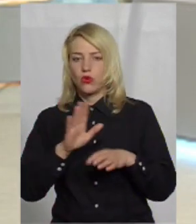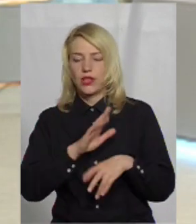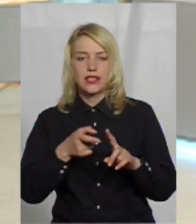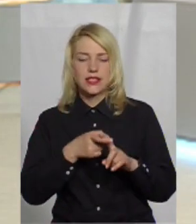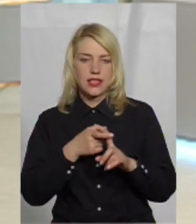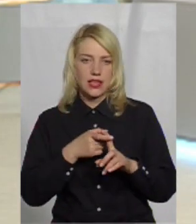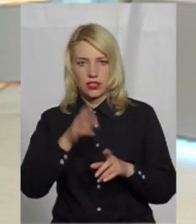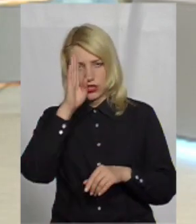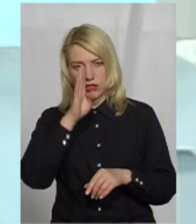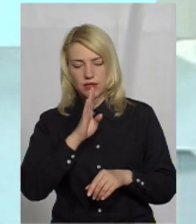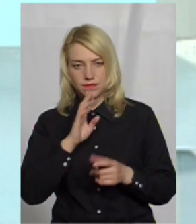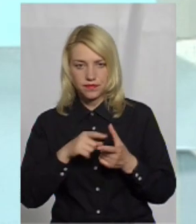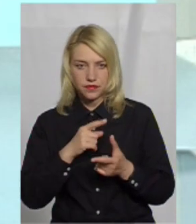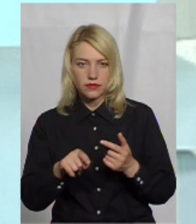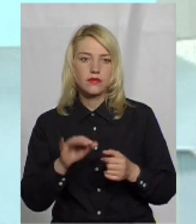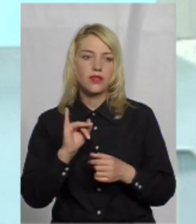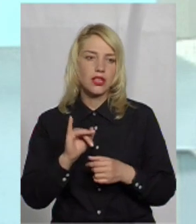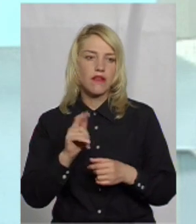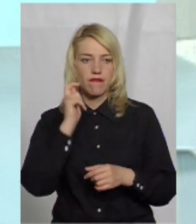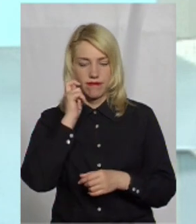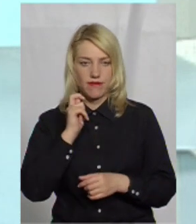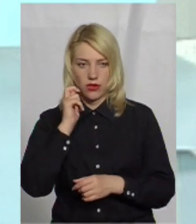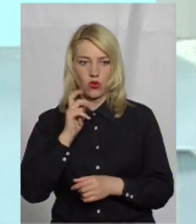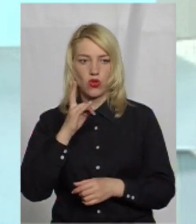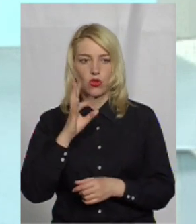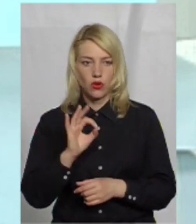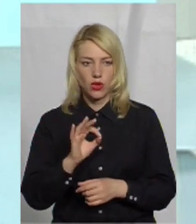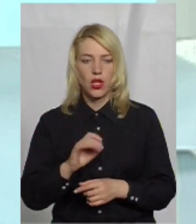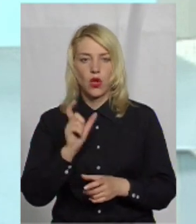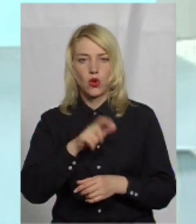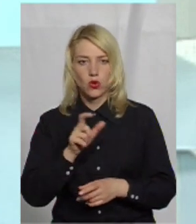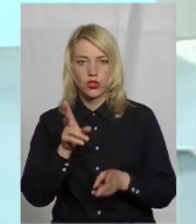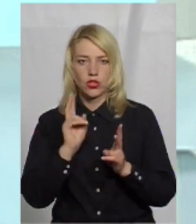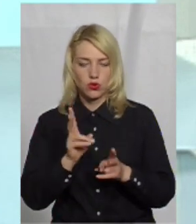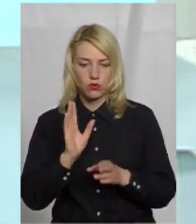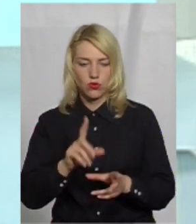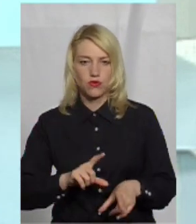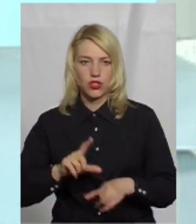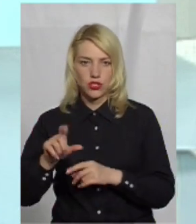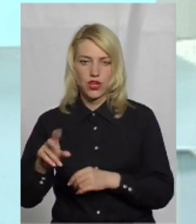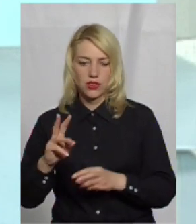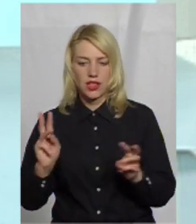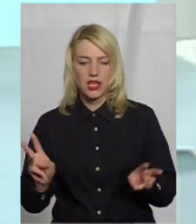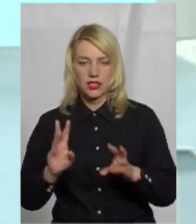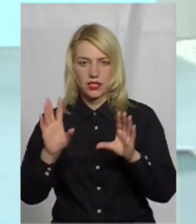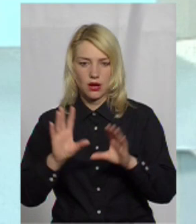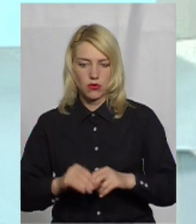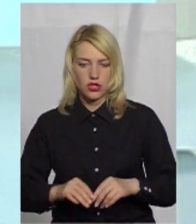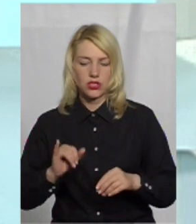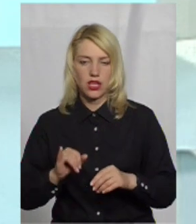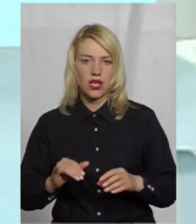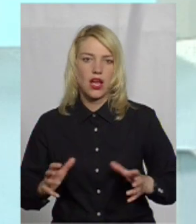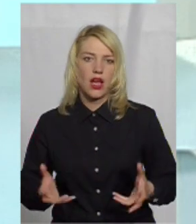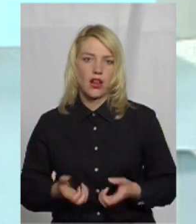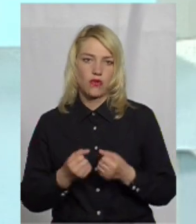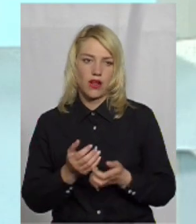і, по суті, віку. Але безпосередньо ті люди, які будуть виїжджати на газіння пожеж або на інші рятувальні